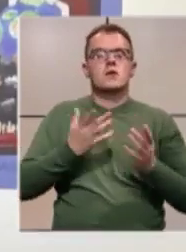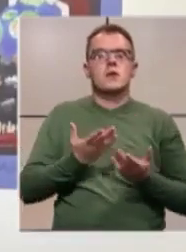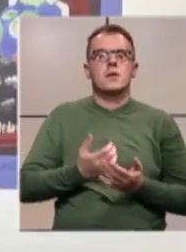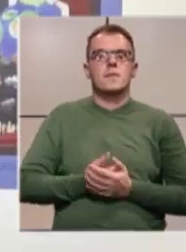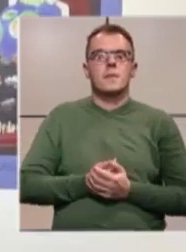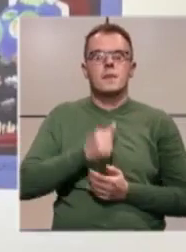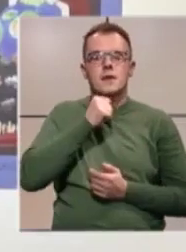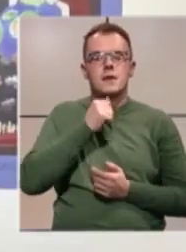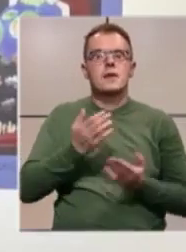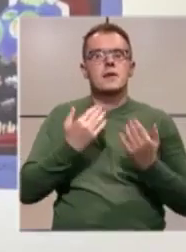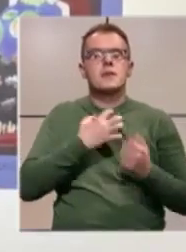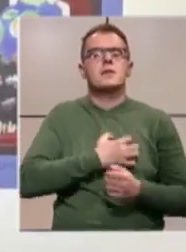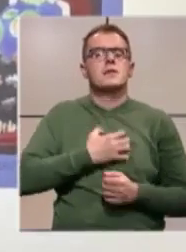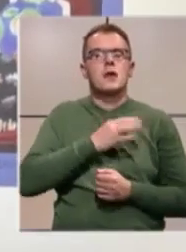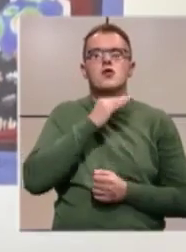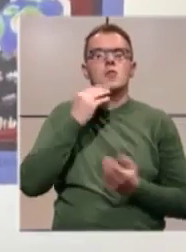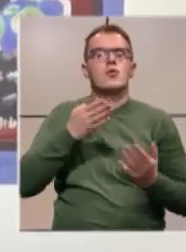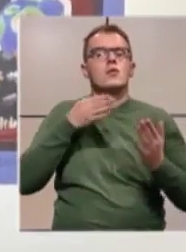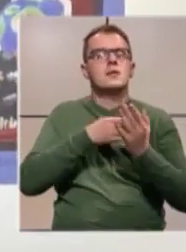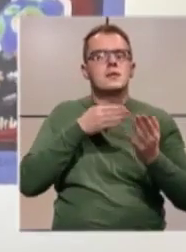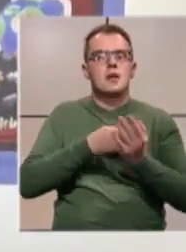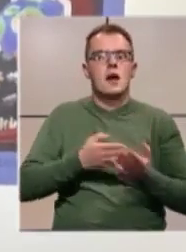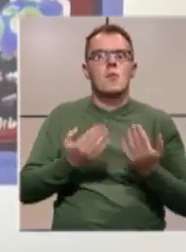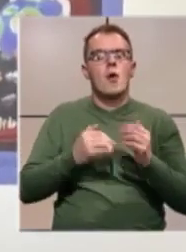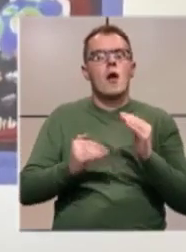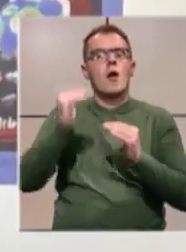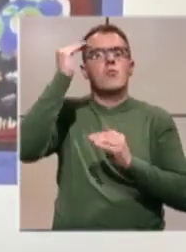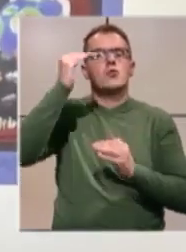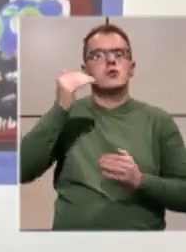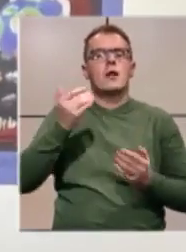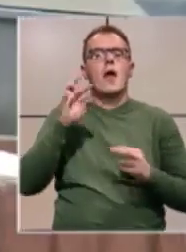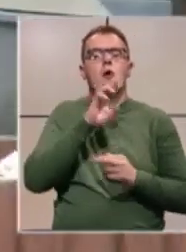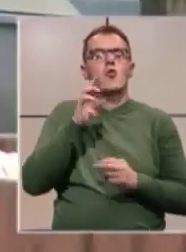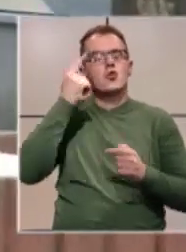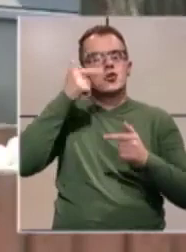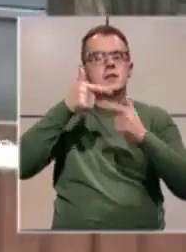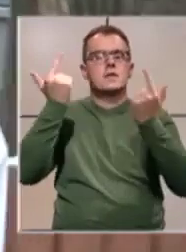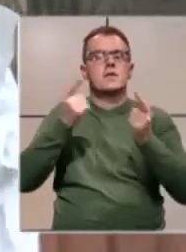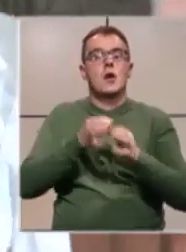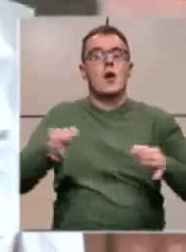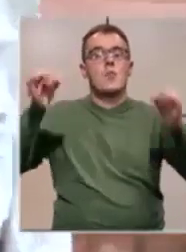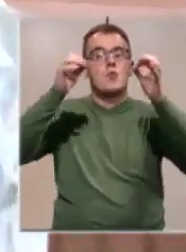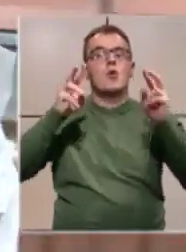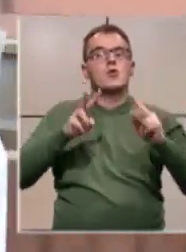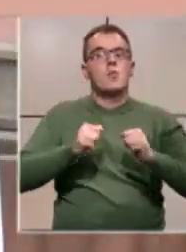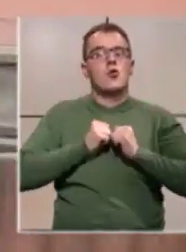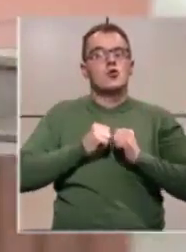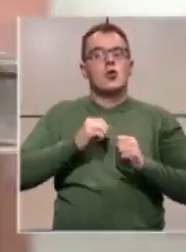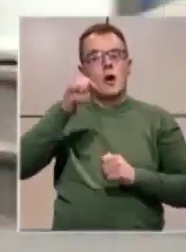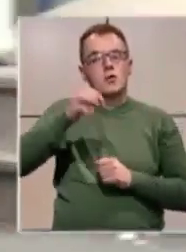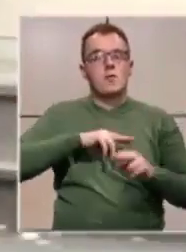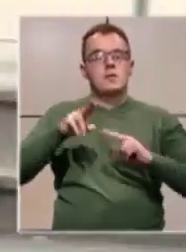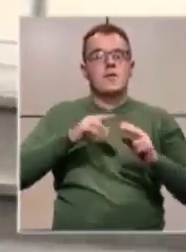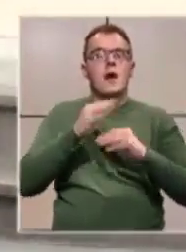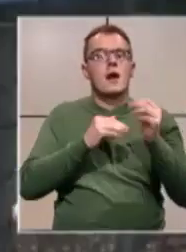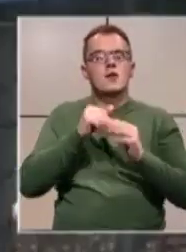smaragda i strašno puno insistiramo na podizanju ekološke svijesti. Projekt je realizirano s podršku kantonalnog ministarstva